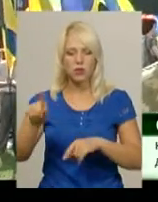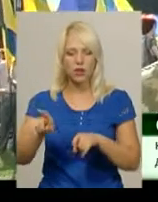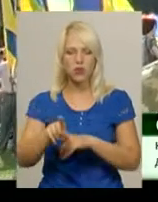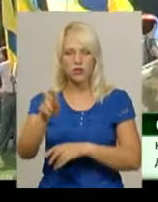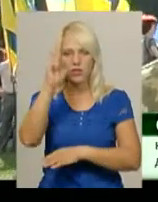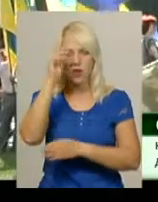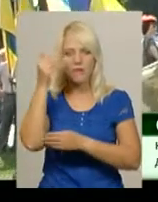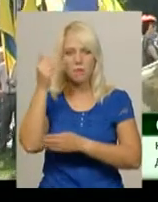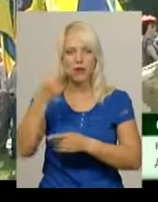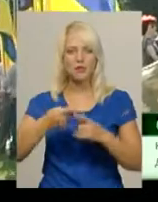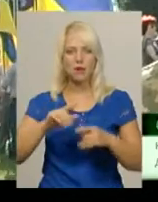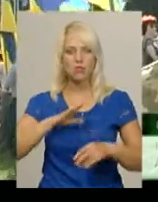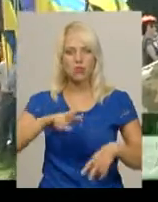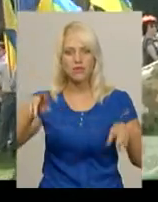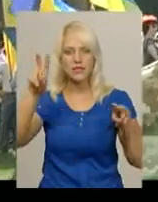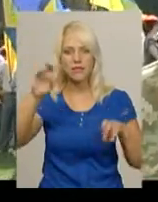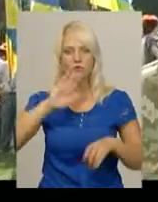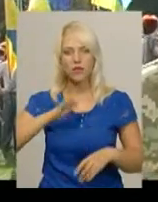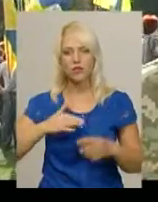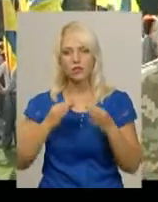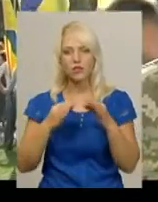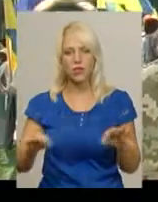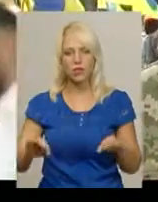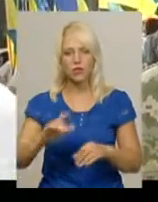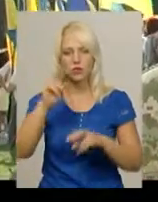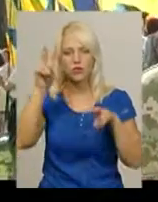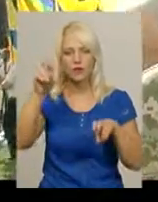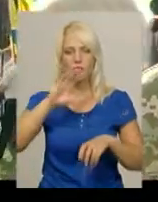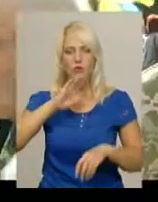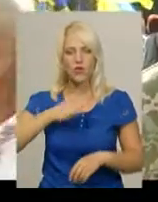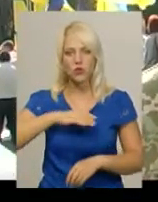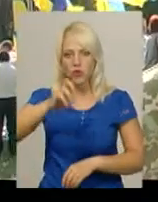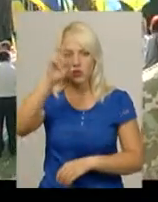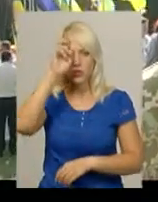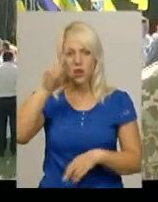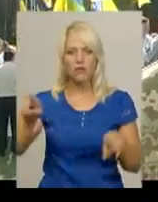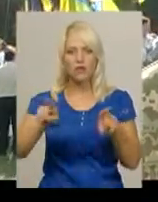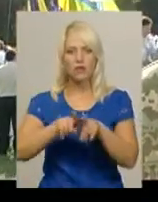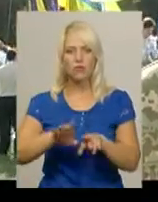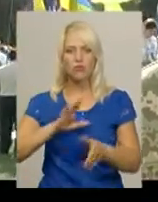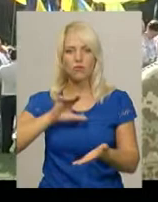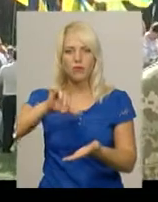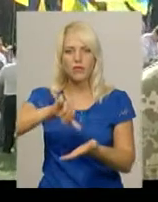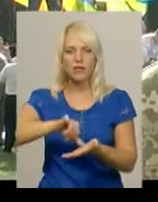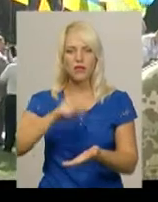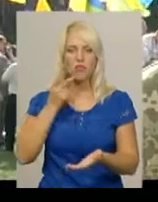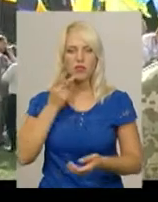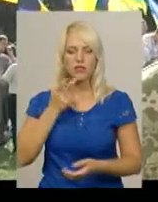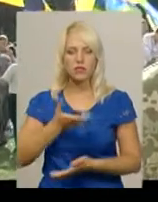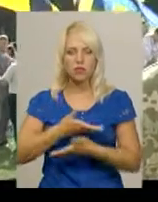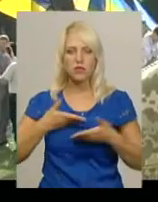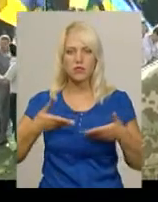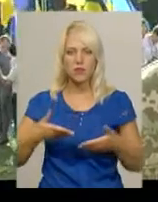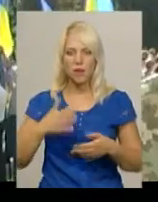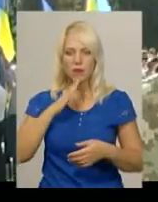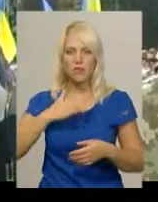був як символ нашої незалежності, як символ нашої держави. Також він був присутній постійно з нами, в